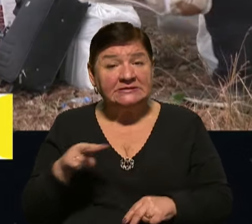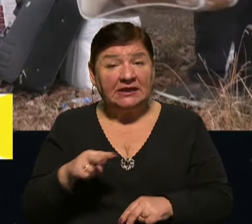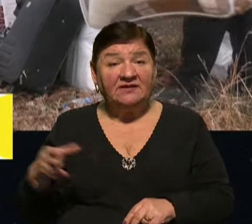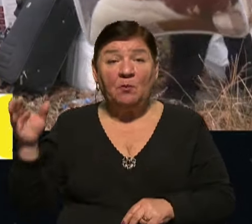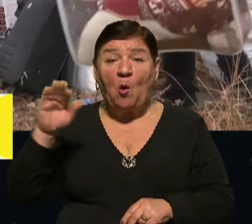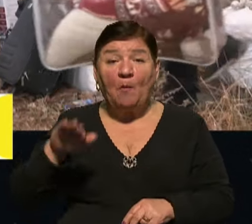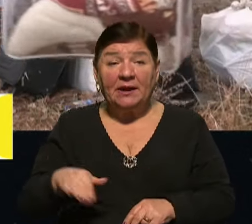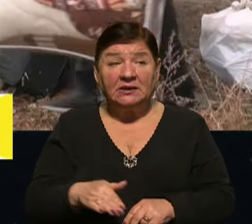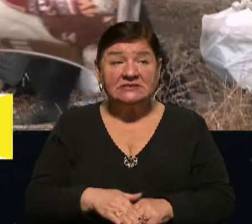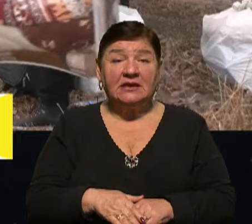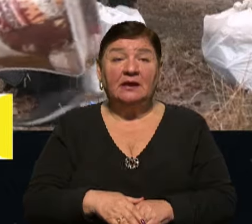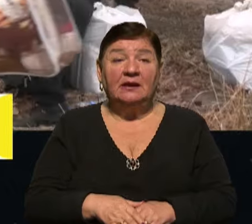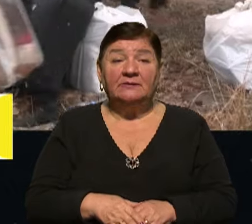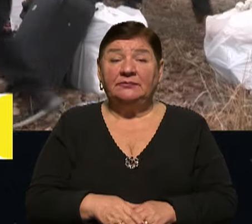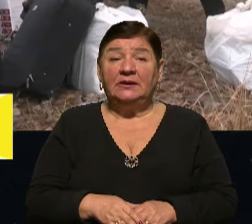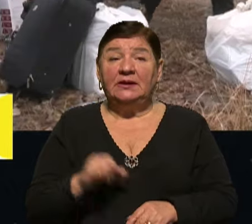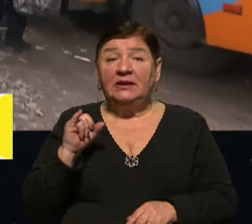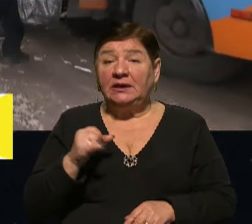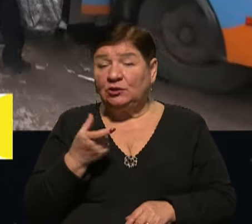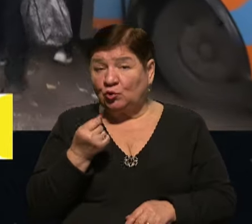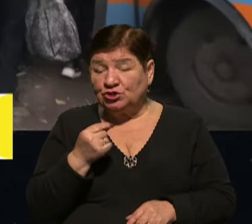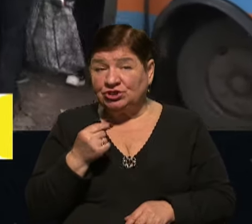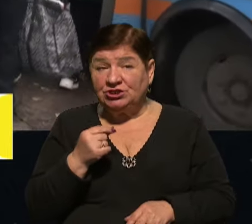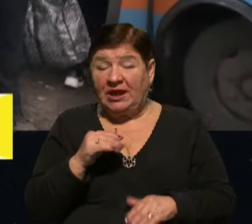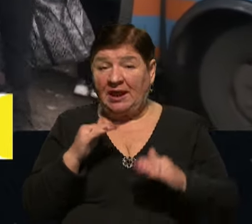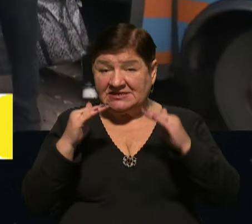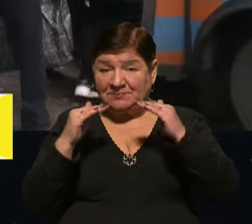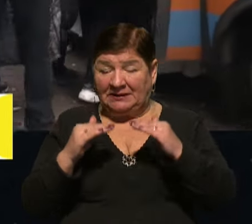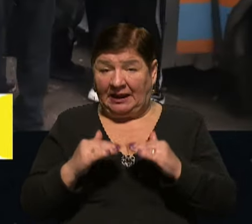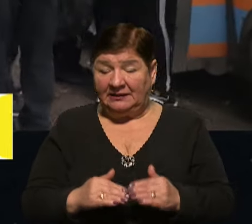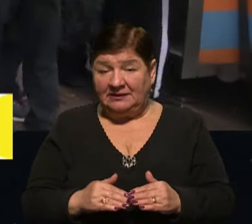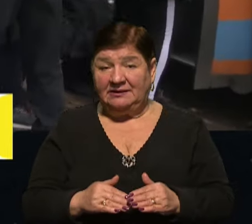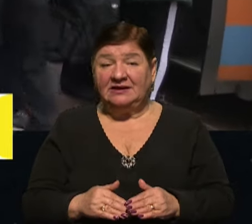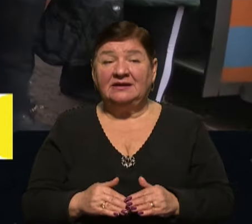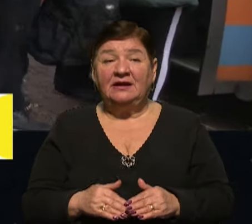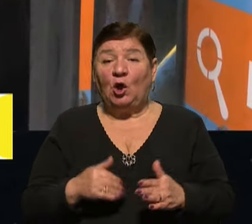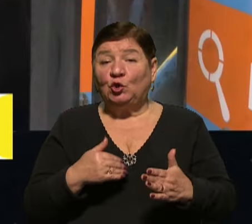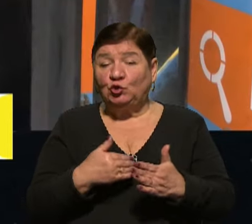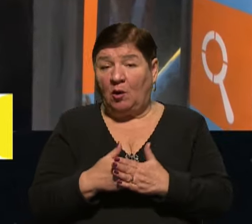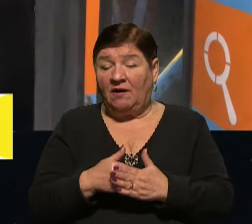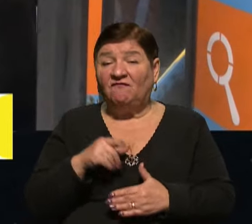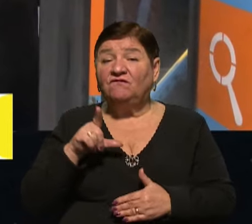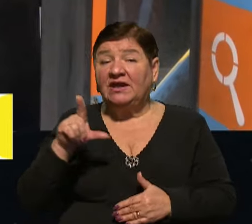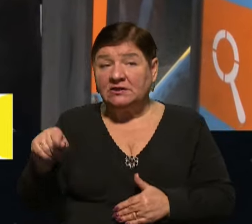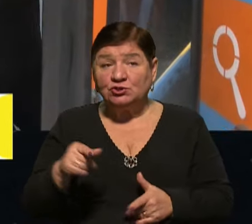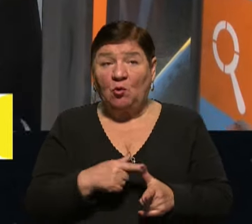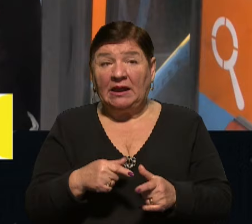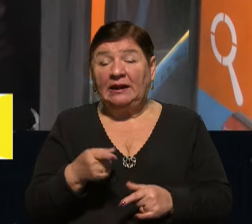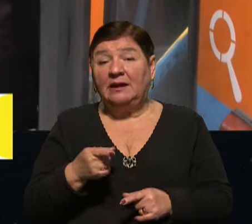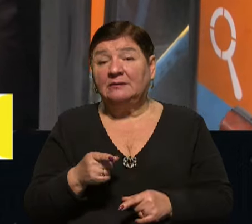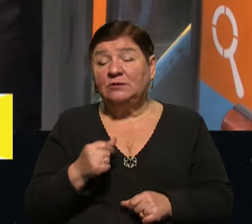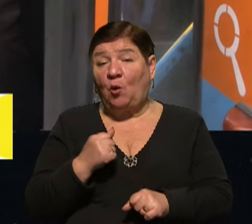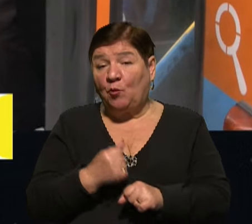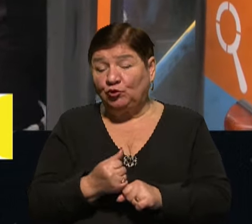березі і трохи динаміка впадає щодо виїзду, але тим не менше